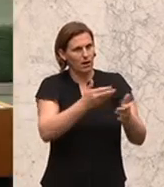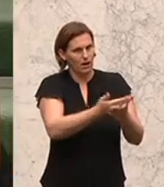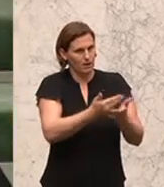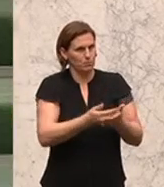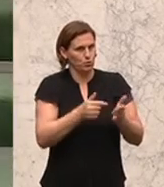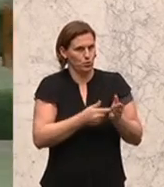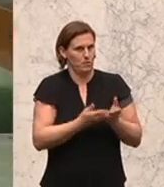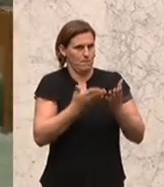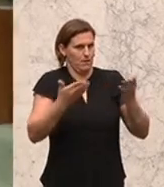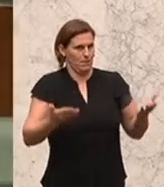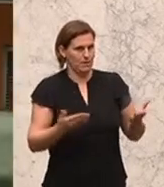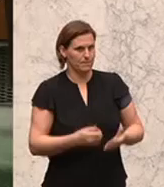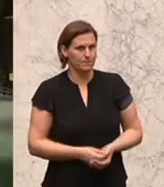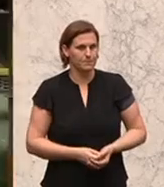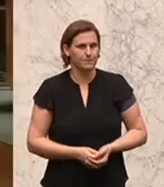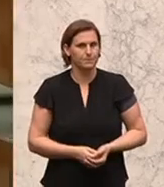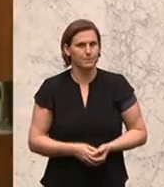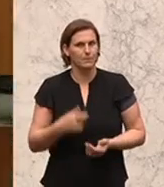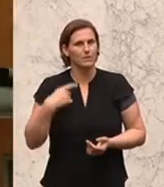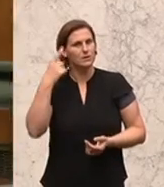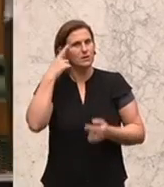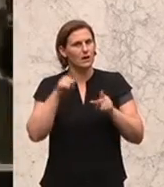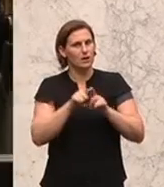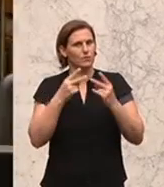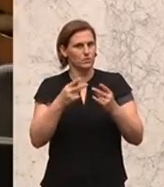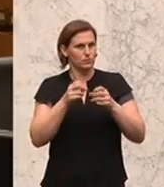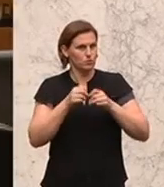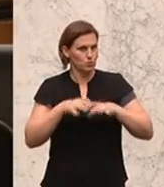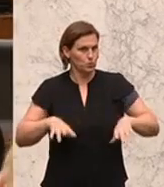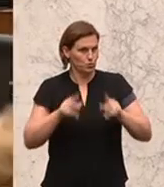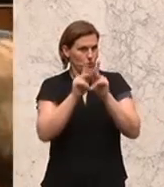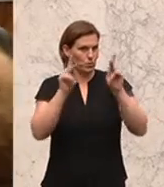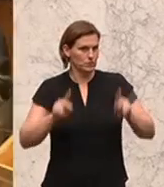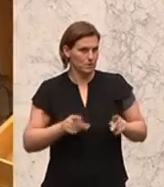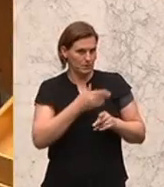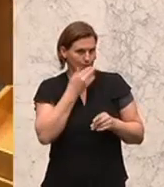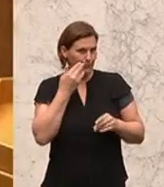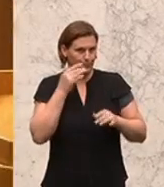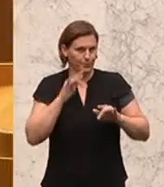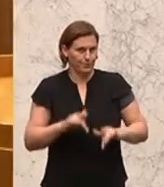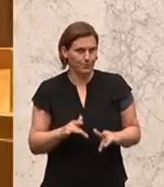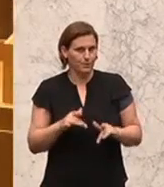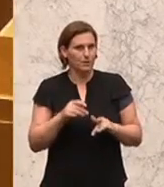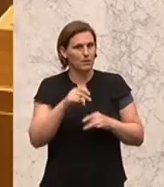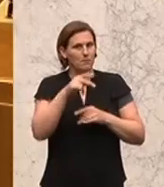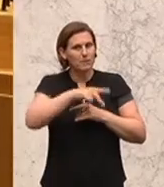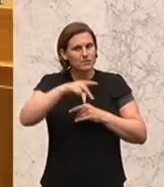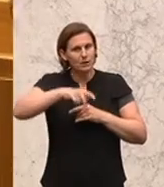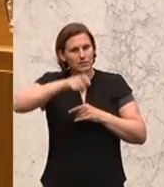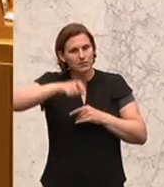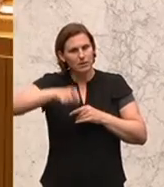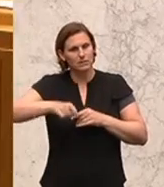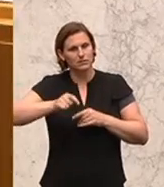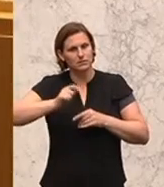Wichtig ist, glaube ich, auch, dass es grundsätzlich an einem Strukturkonzept fehlt, sodass die Patienten nicht